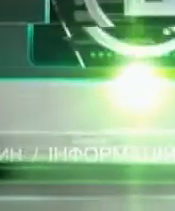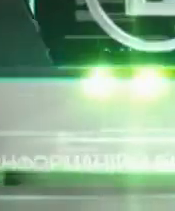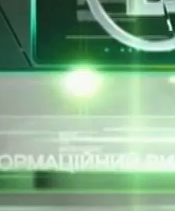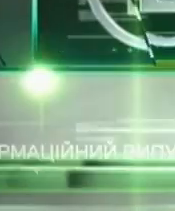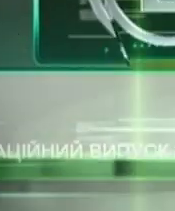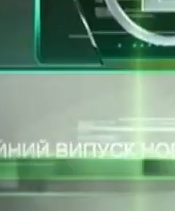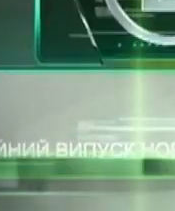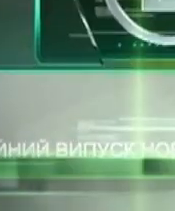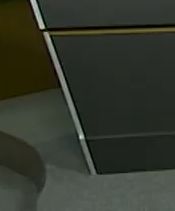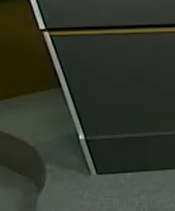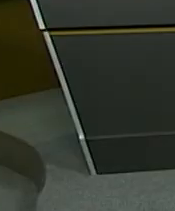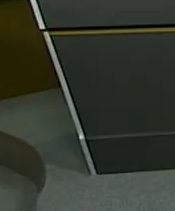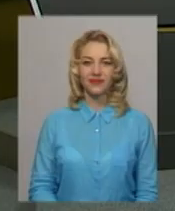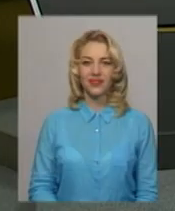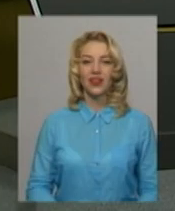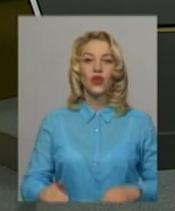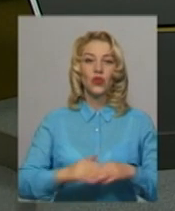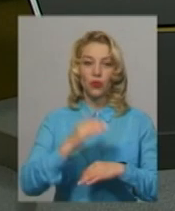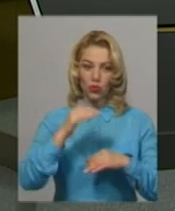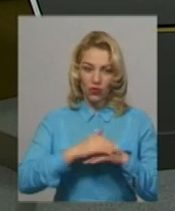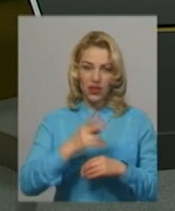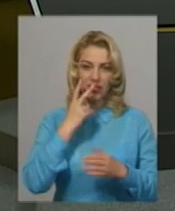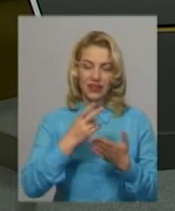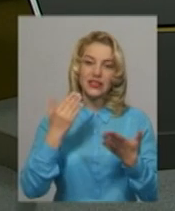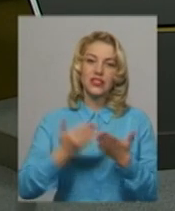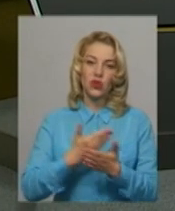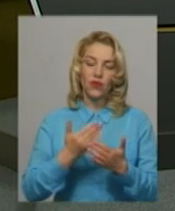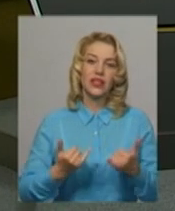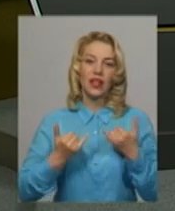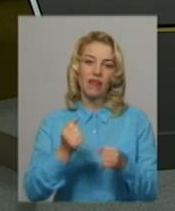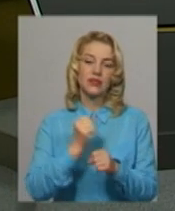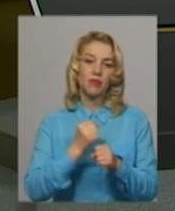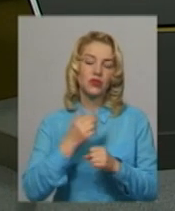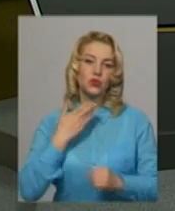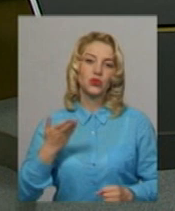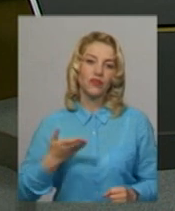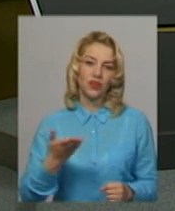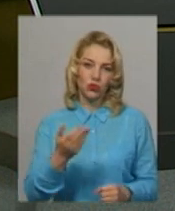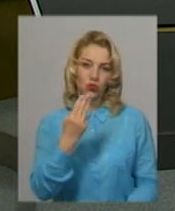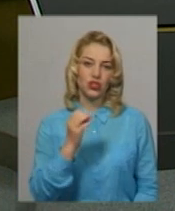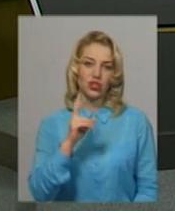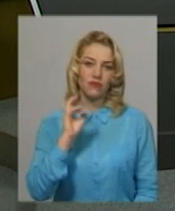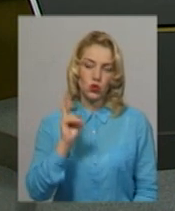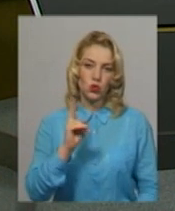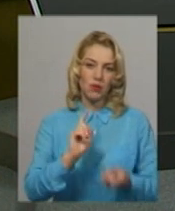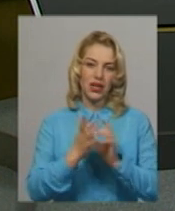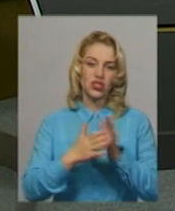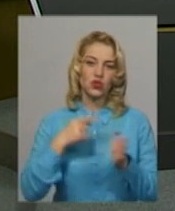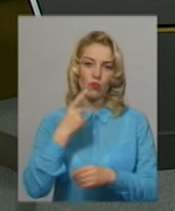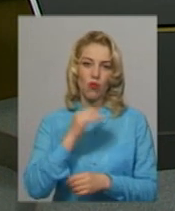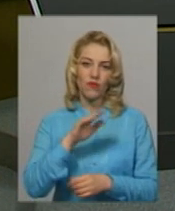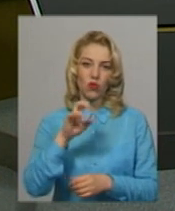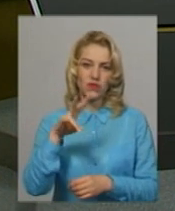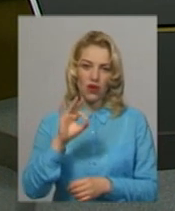Музика Доброго вечора, в ефірі новини. Для вас у студії працює ведуча Катерина Шевчук, на жестову мову перекладає